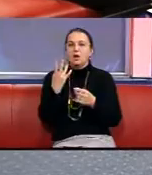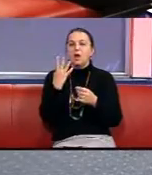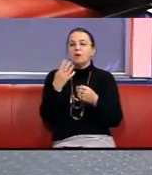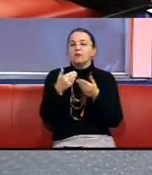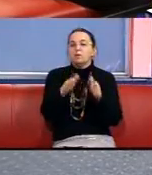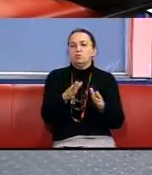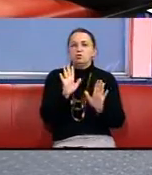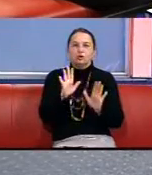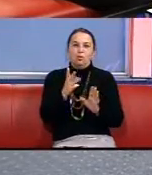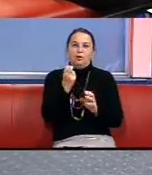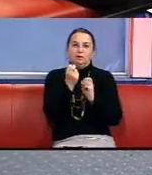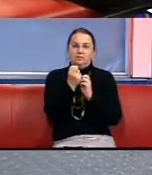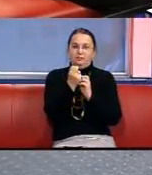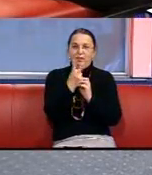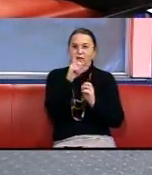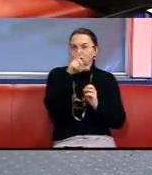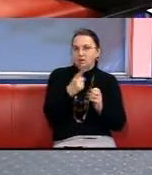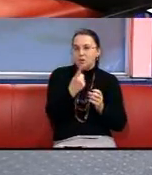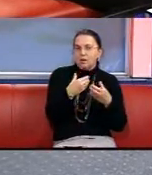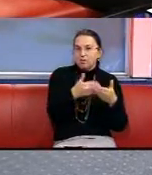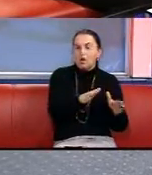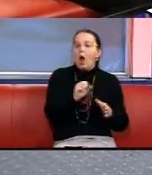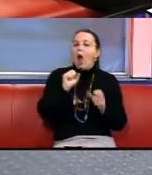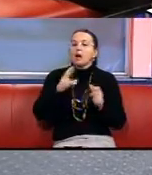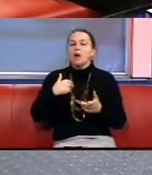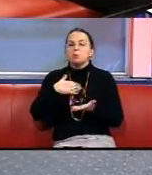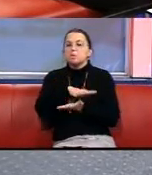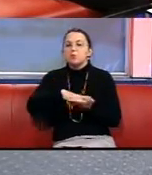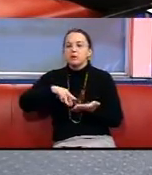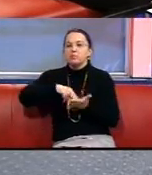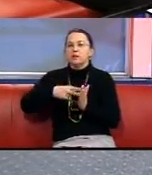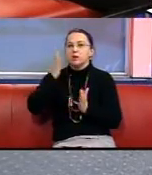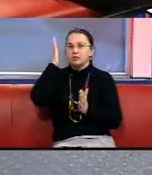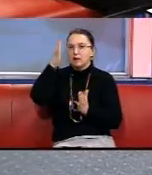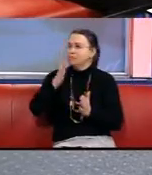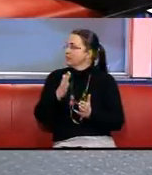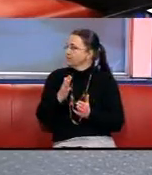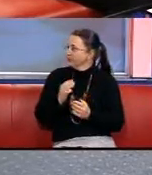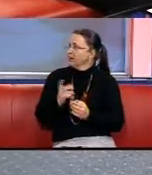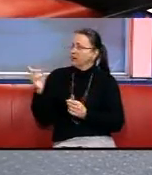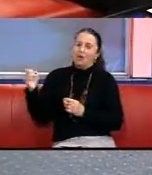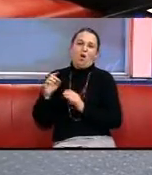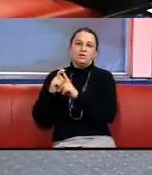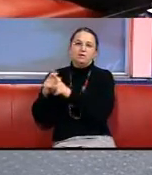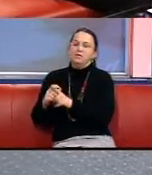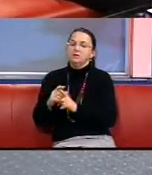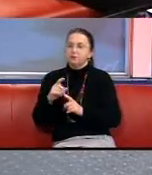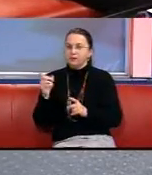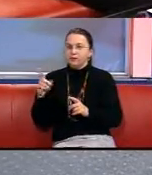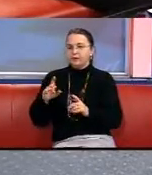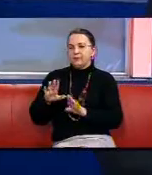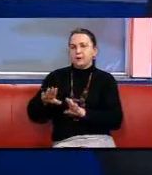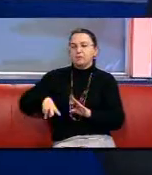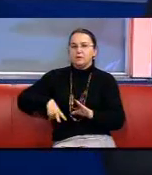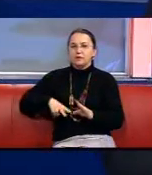закінчать освіту Як ви плануєте надалі набори, пані Уляно? Можна я відповідаю? Будь ласка Чим